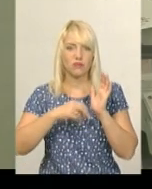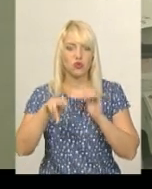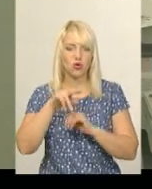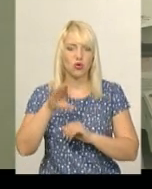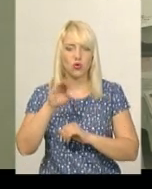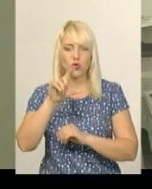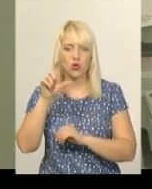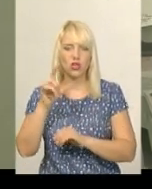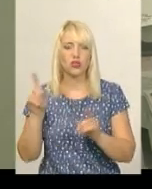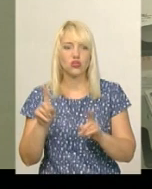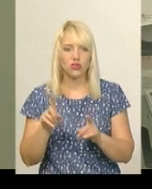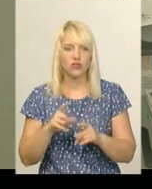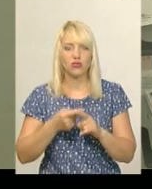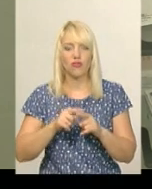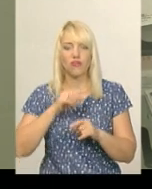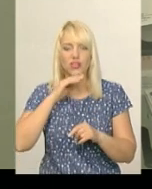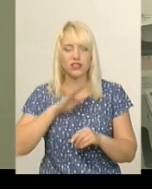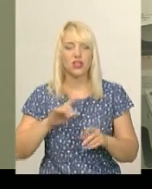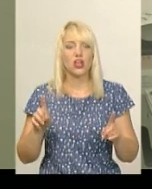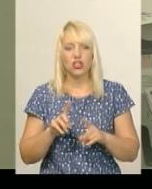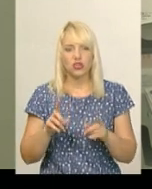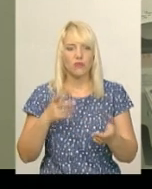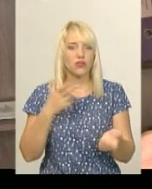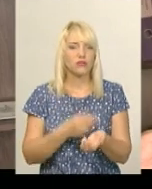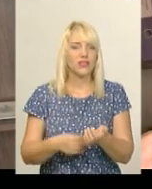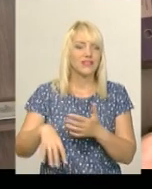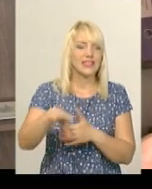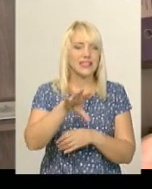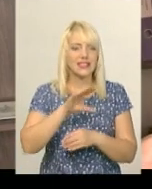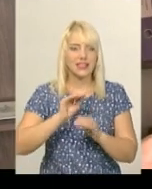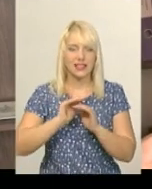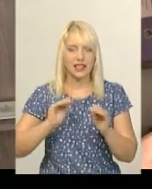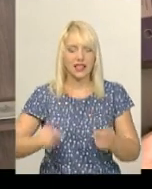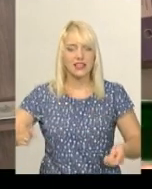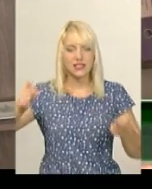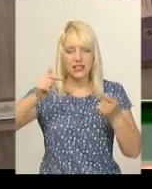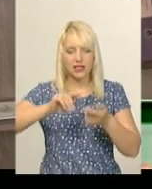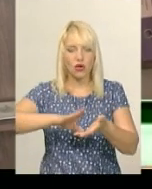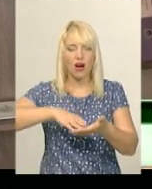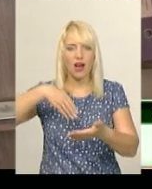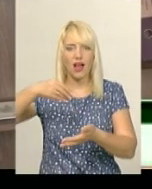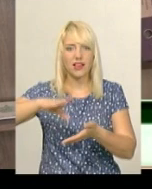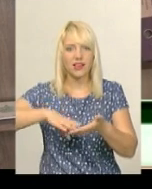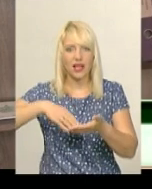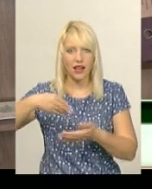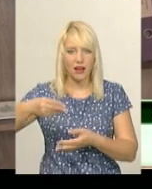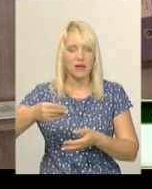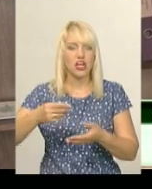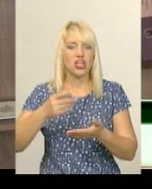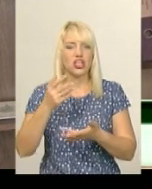вистачить, аби вакцинувати всіх дітей згідно з календарем щеплень. Це є державна програма, програма, яка